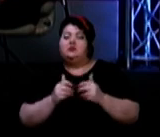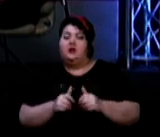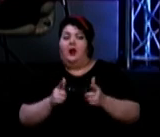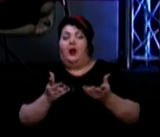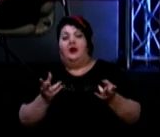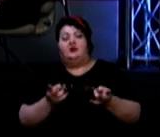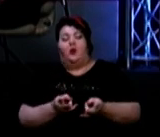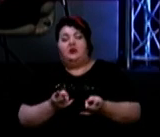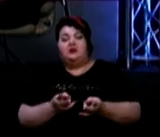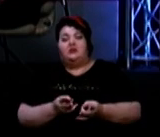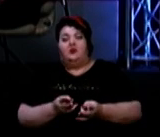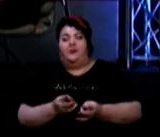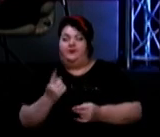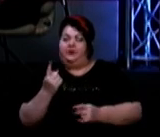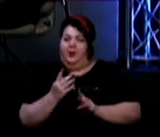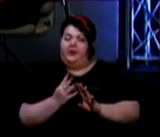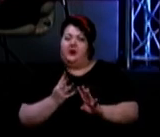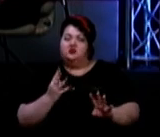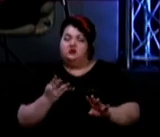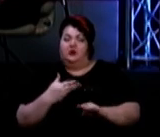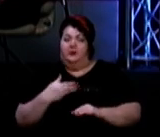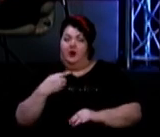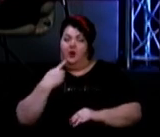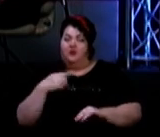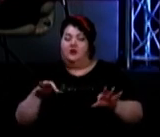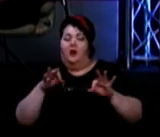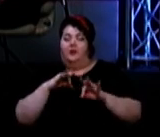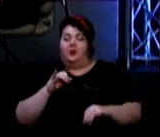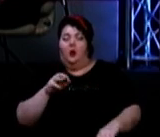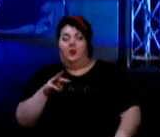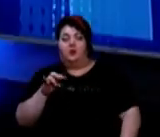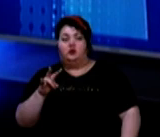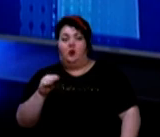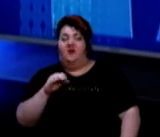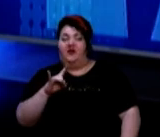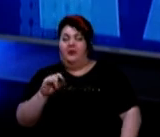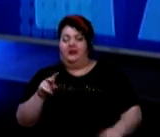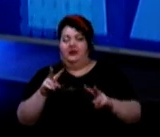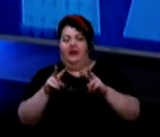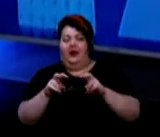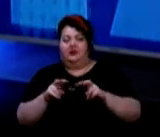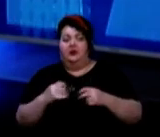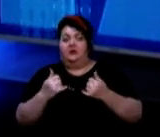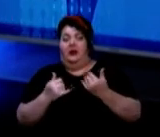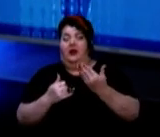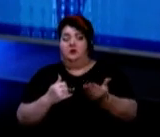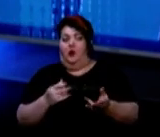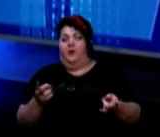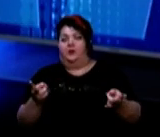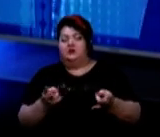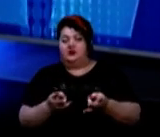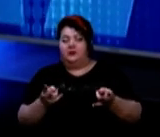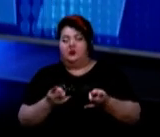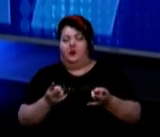необхідне? Ну, в першу чергу ми говоримо зараз про імуноферментний аналіз. Для нього потрібен